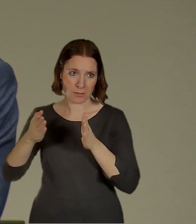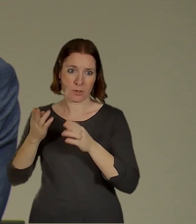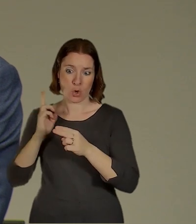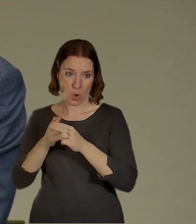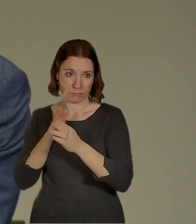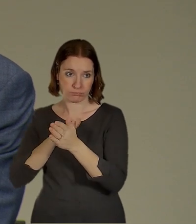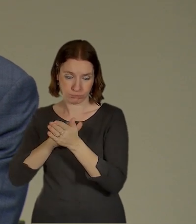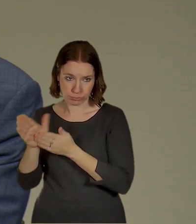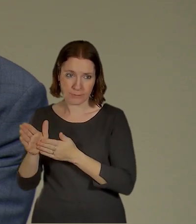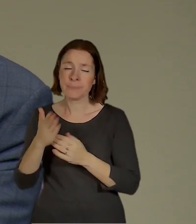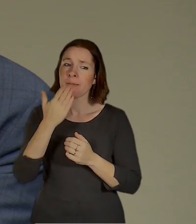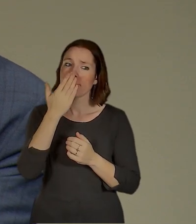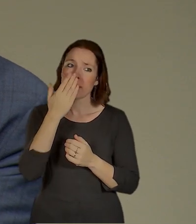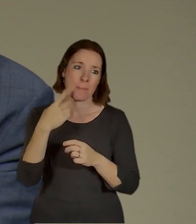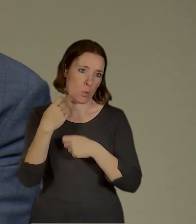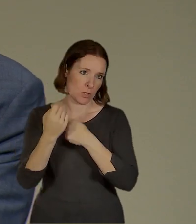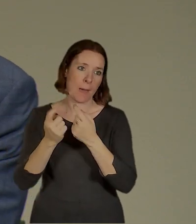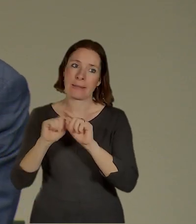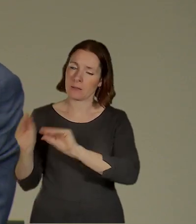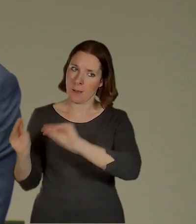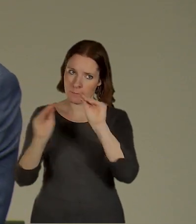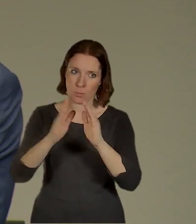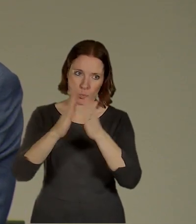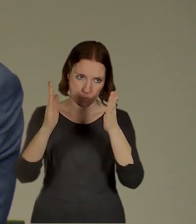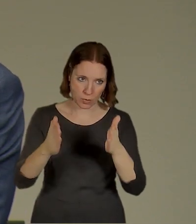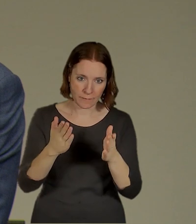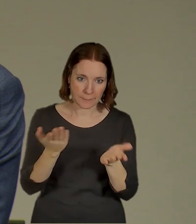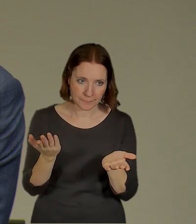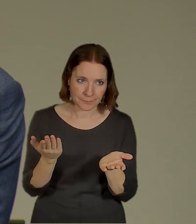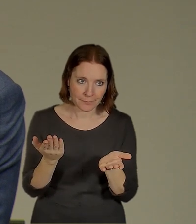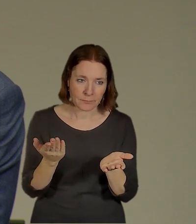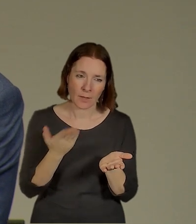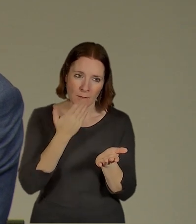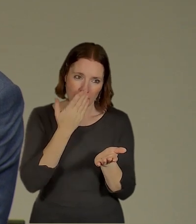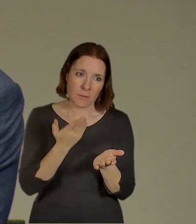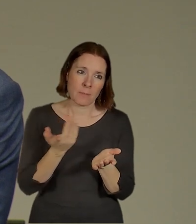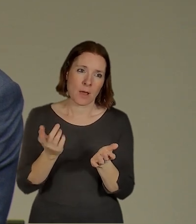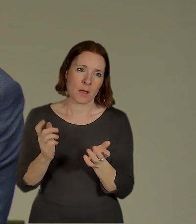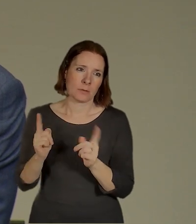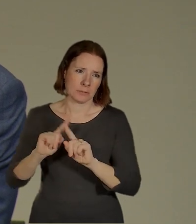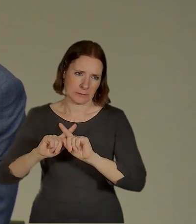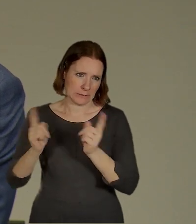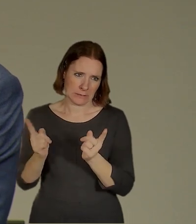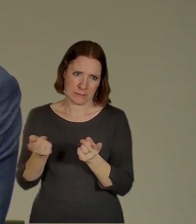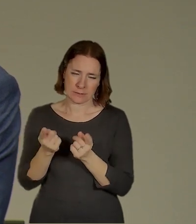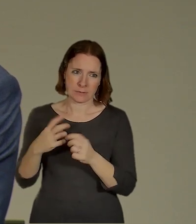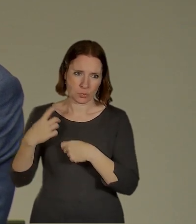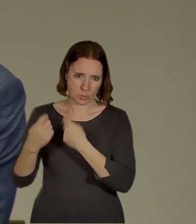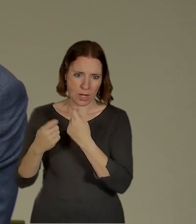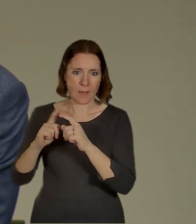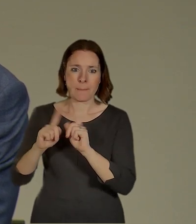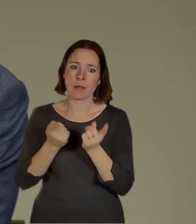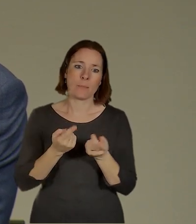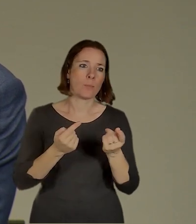asi podaří vyřešit nějak. Jinak to znamená, že tam pravděpodobně bude být nějaká multifunkce nebo městské